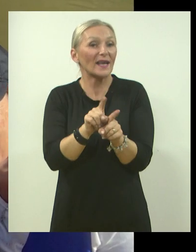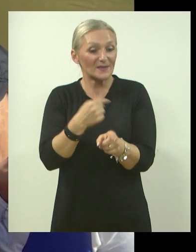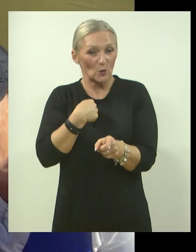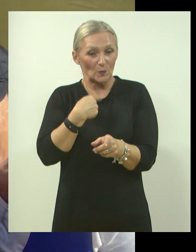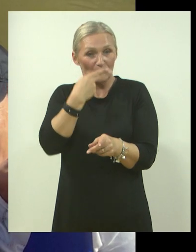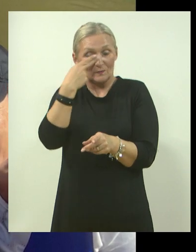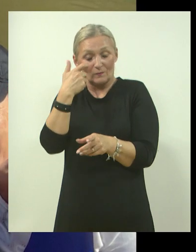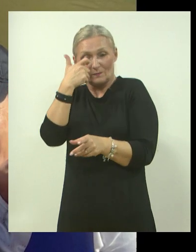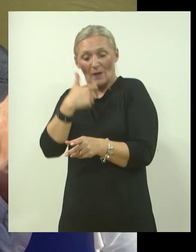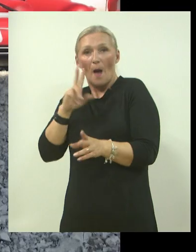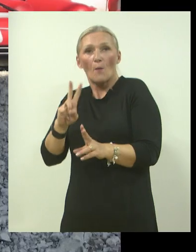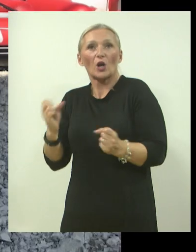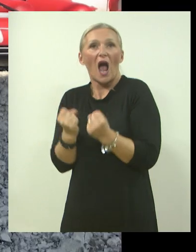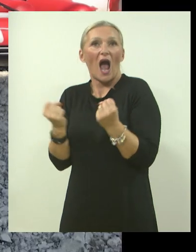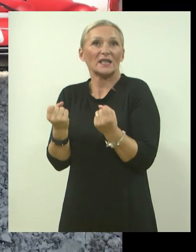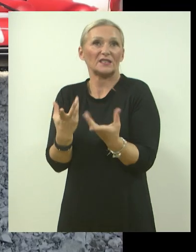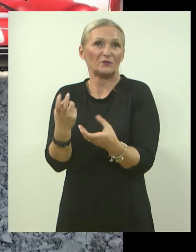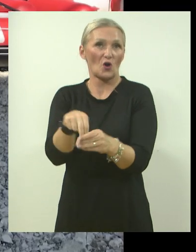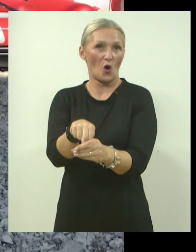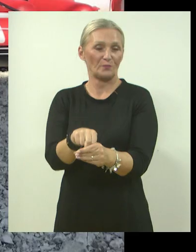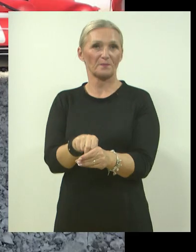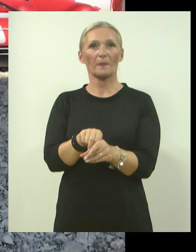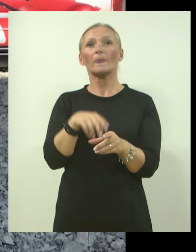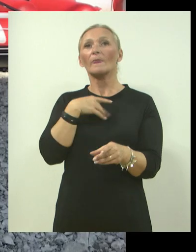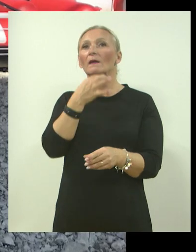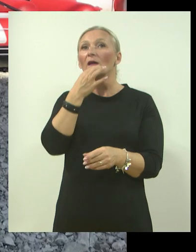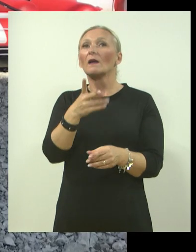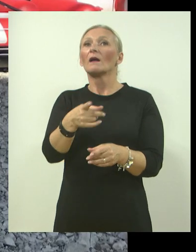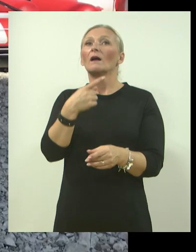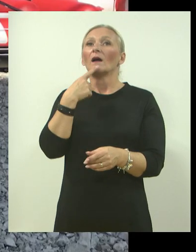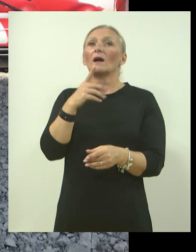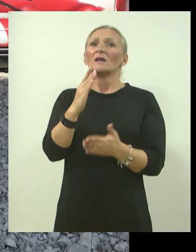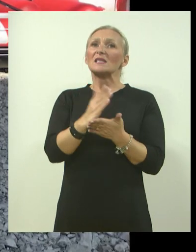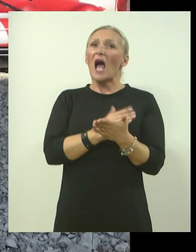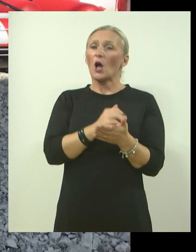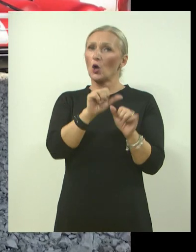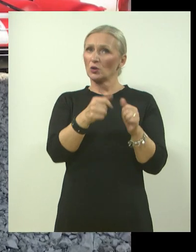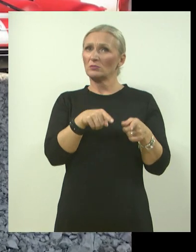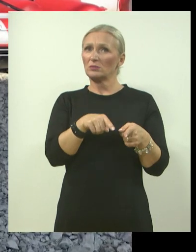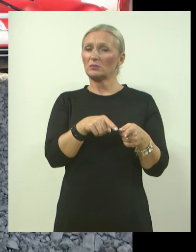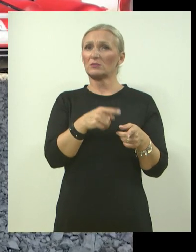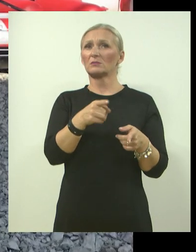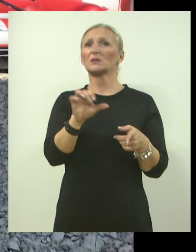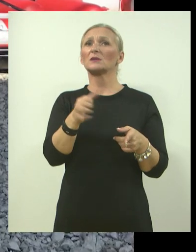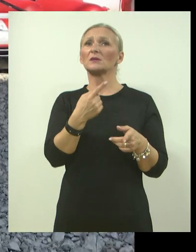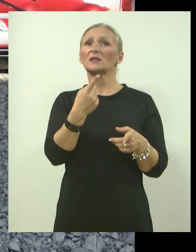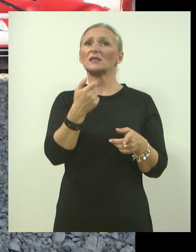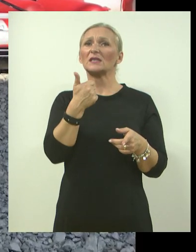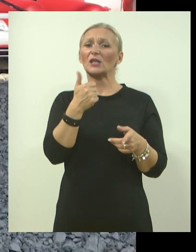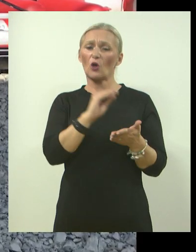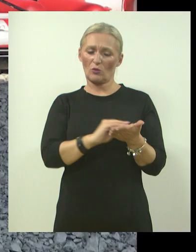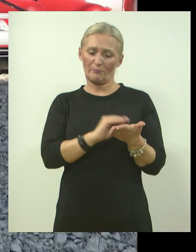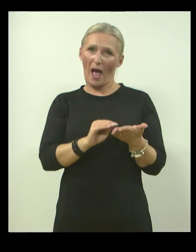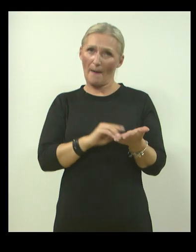mogućnosti i koristimo redovite. Ja ću onda pitati, eto, spomenuli ste dakle zakonski okvir, ipak jedno je slovo na